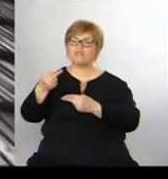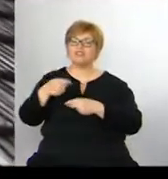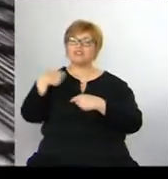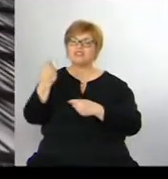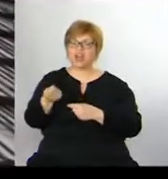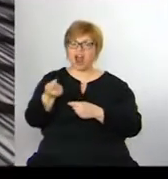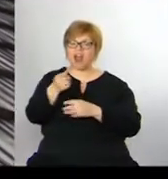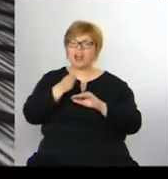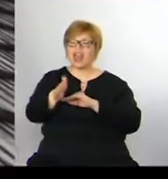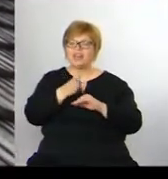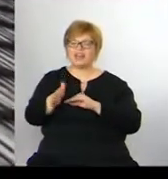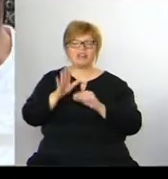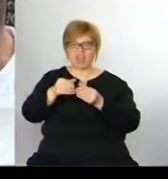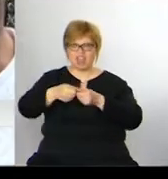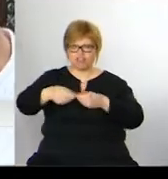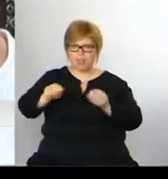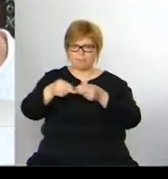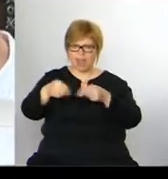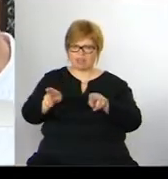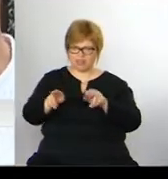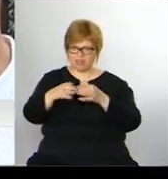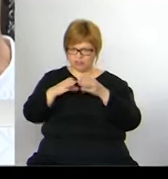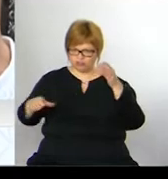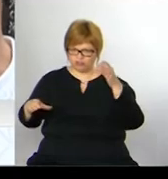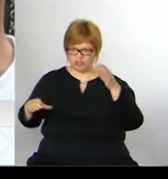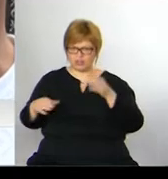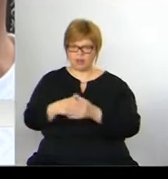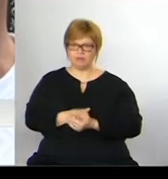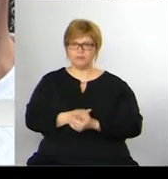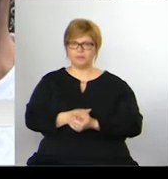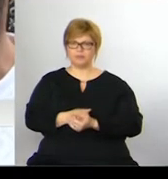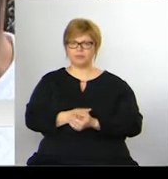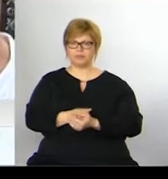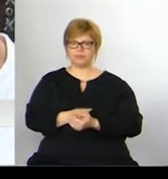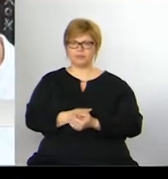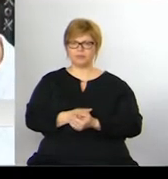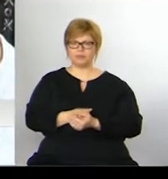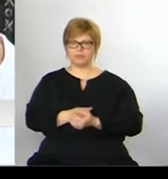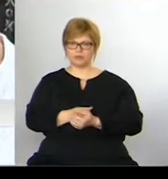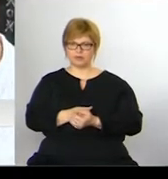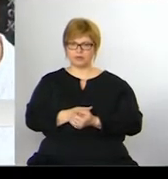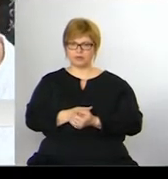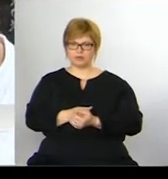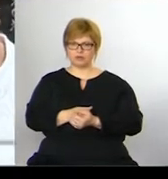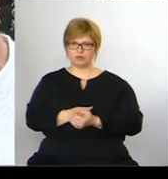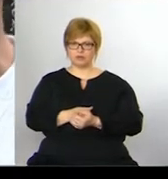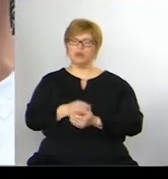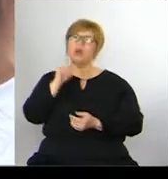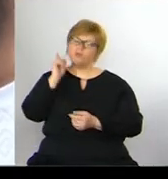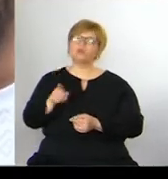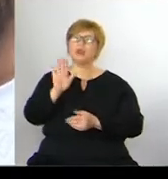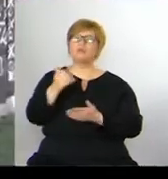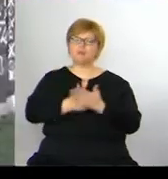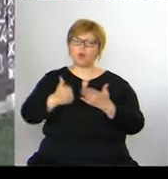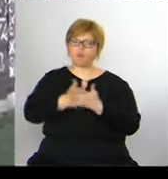štiepaný, ale rezaný šindel. Aj pamätkari dnes povedali, že nie je povedané, že aký drevený šindel, len aby bol použitý drevený šindel.